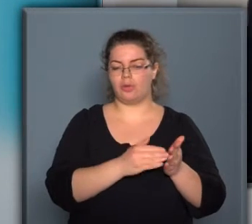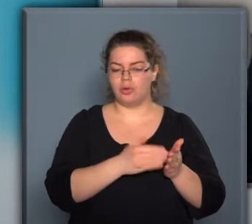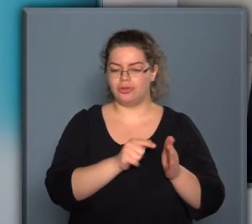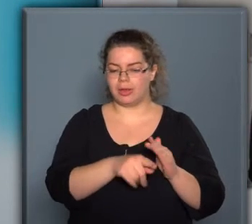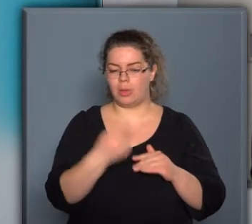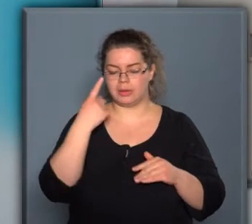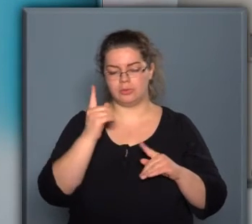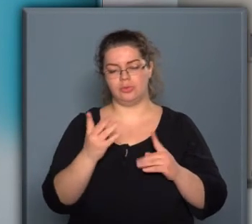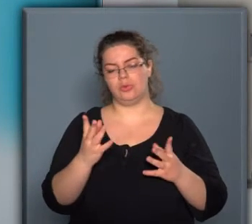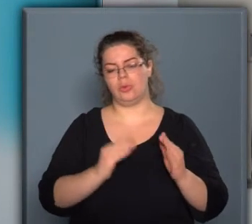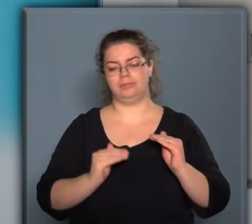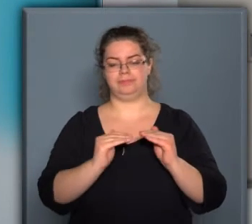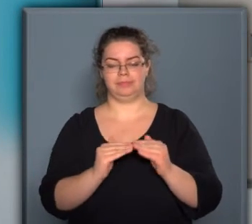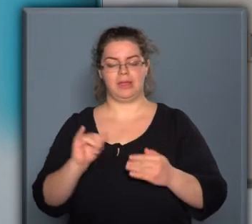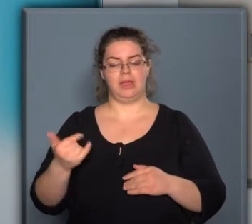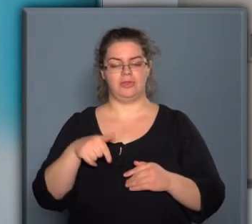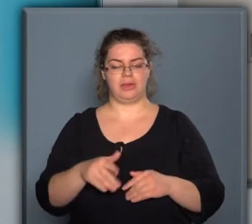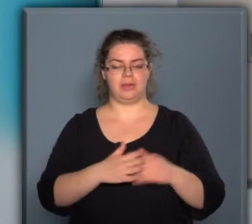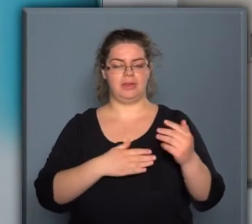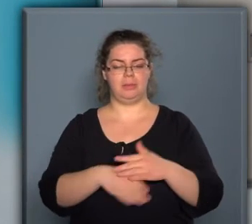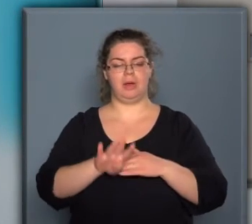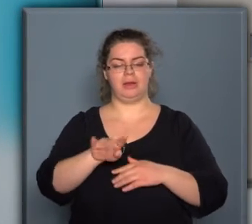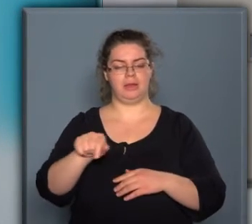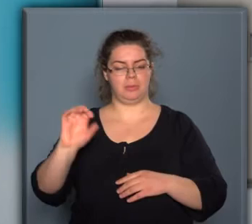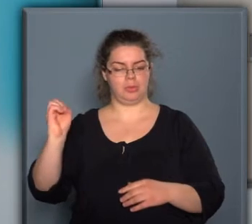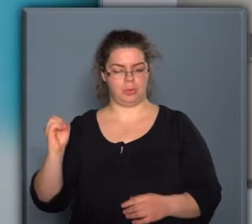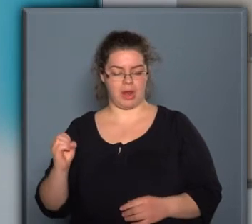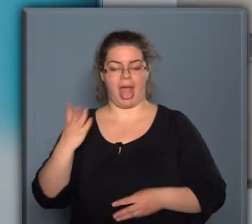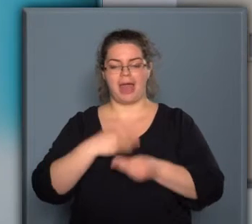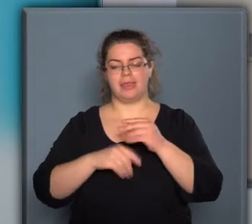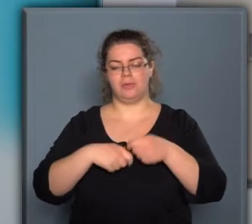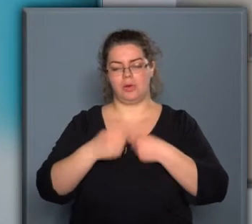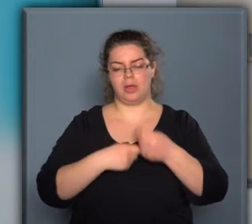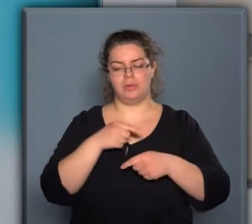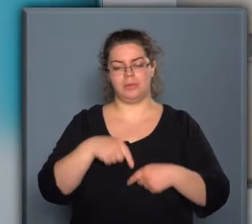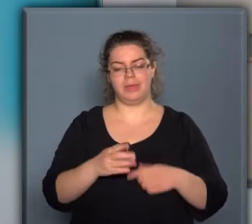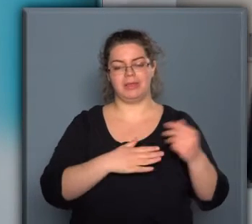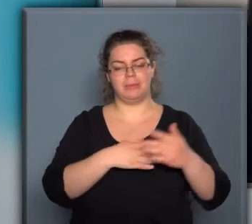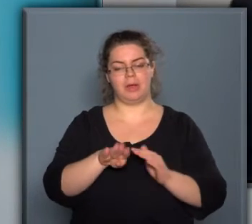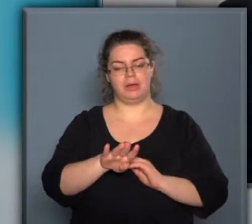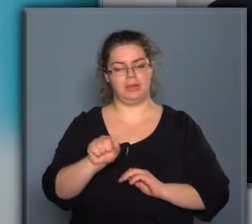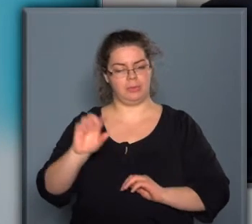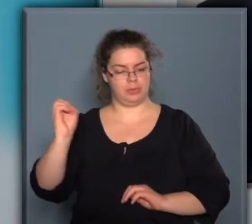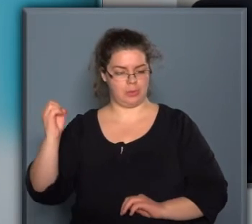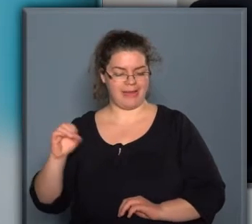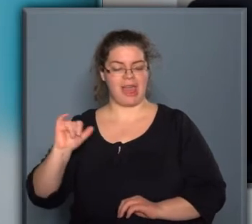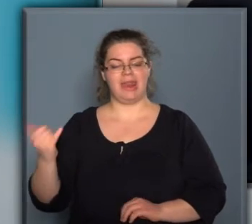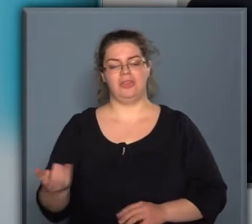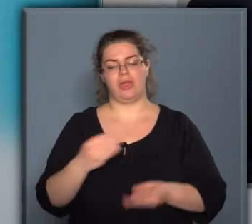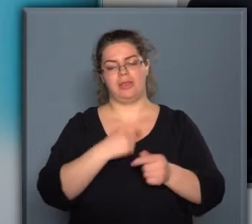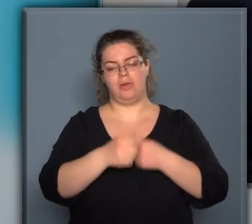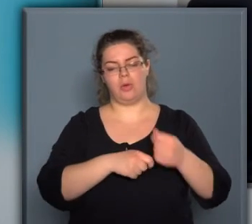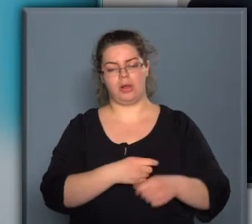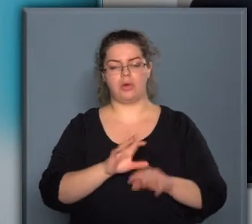oldalon ezt kompenzálni tudjuk. És számunkra ez az Ipar 4.0-a. Tehát ezért foglalkozunk mi Ipar 4.0-ával, és ezért foglalkozunk